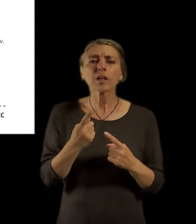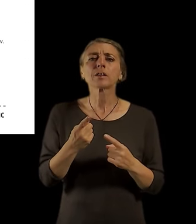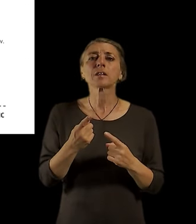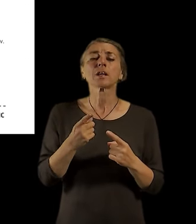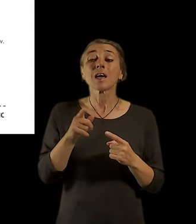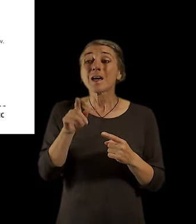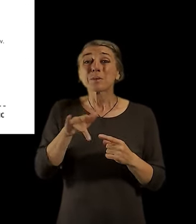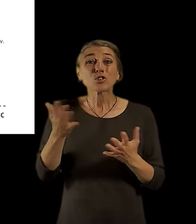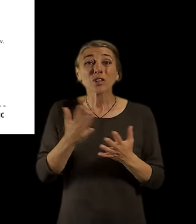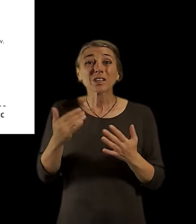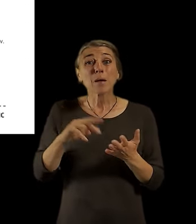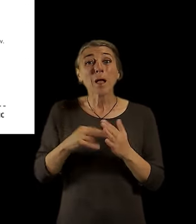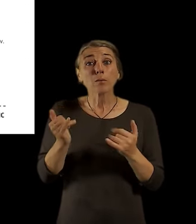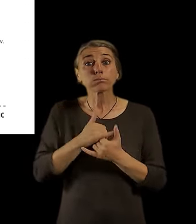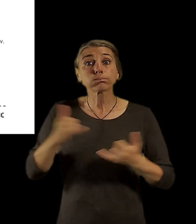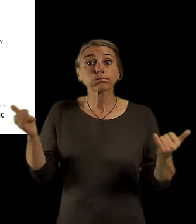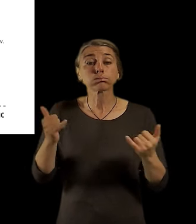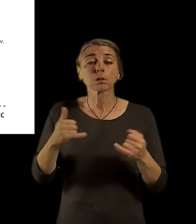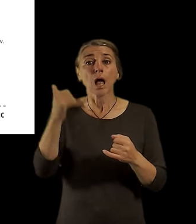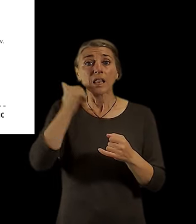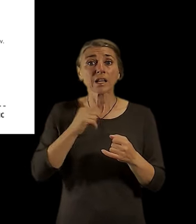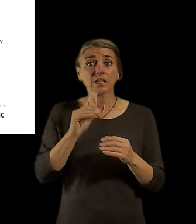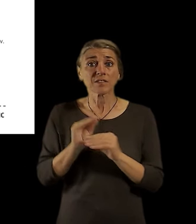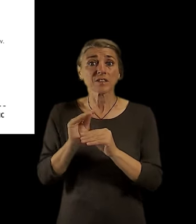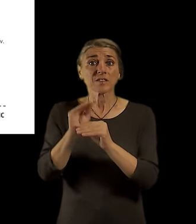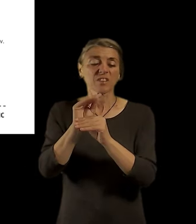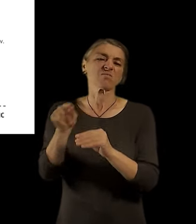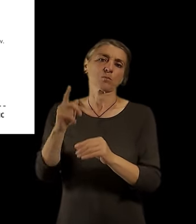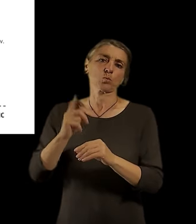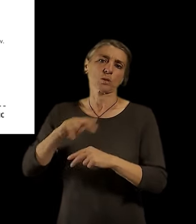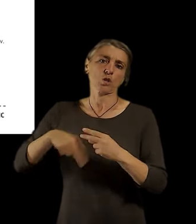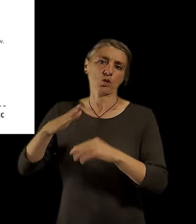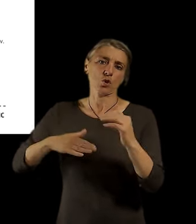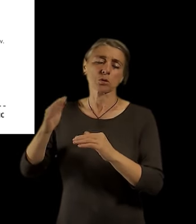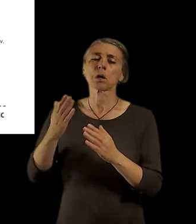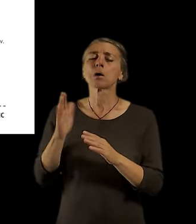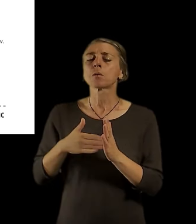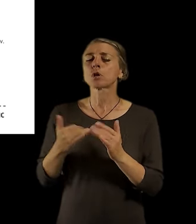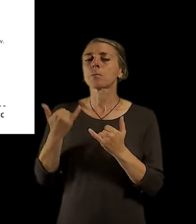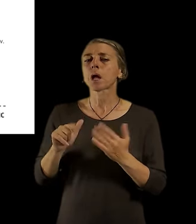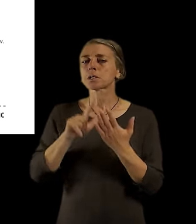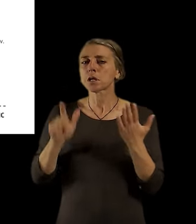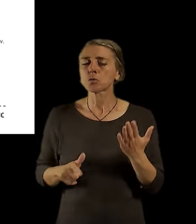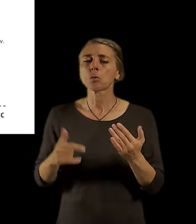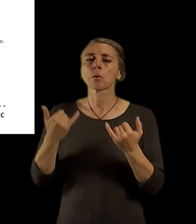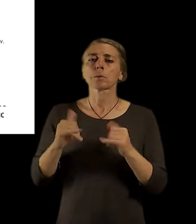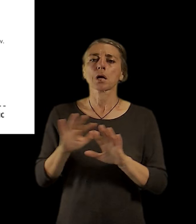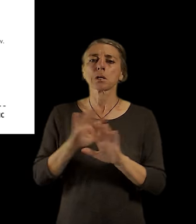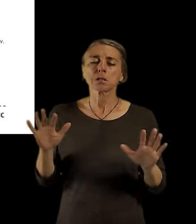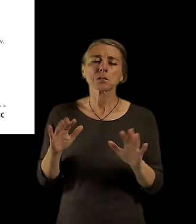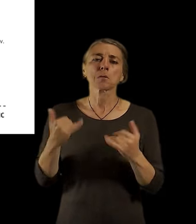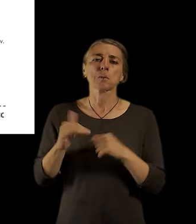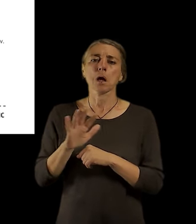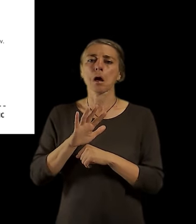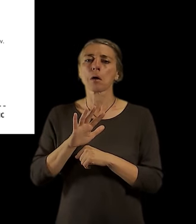narůstat, o kterých jsem mluvil, to znamená v městské části Praha 7, Praha 10, Praha Zličín, Praha 6, Praha 5. tam